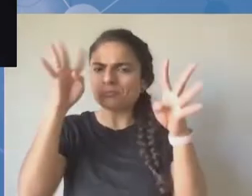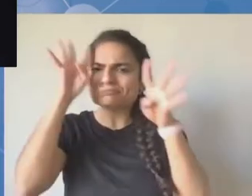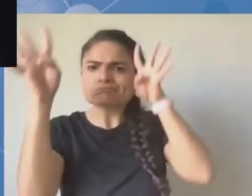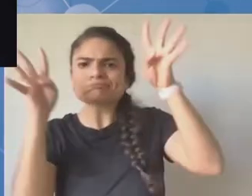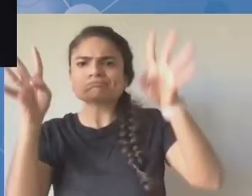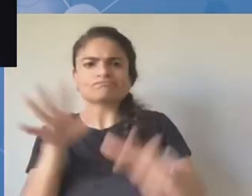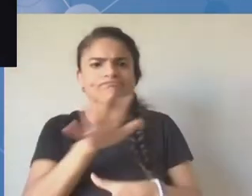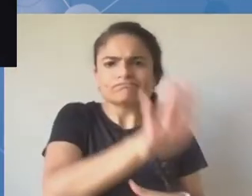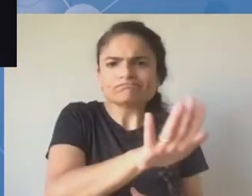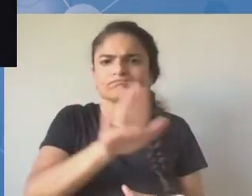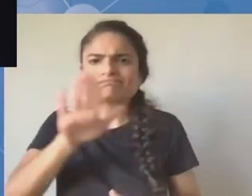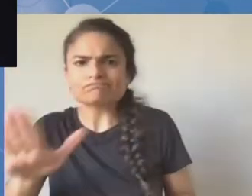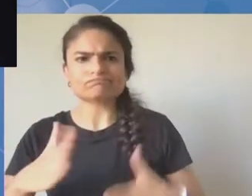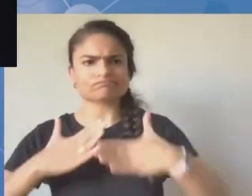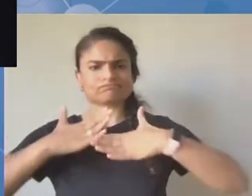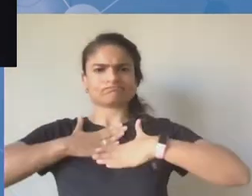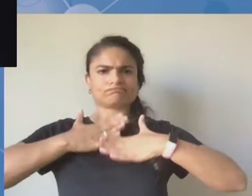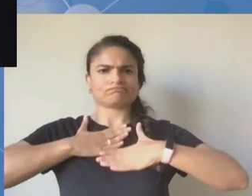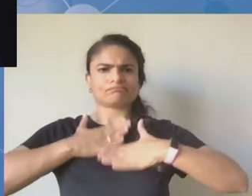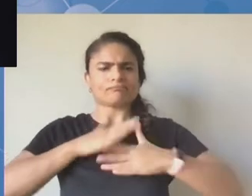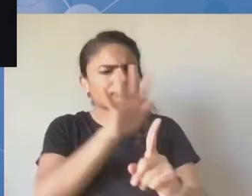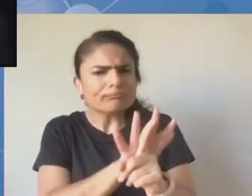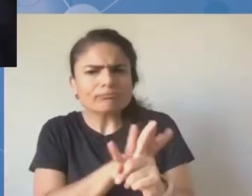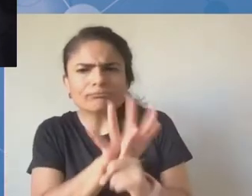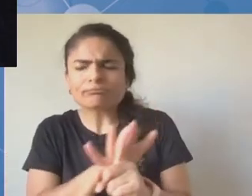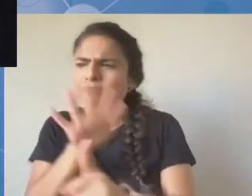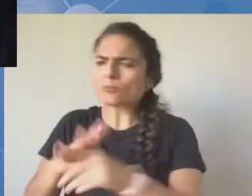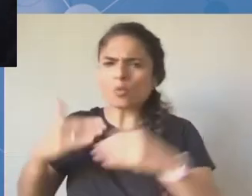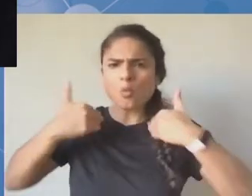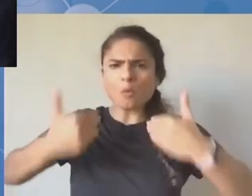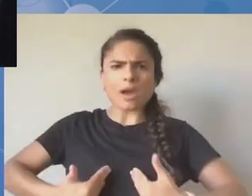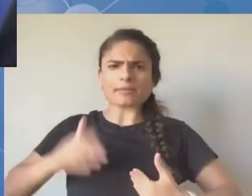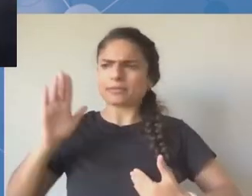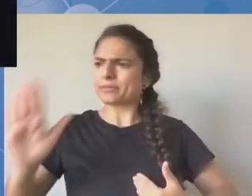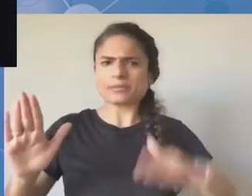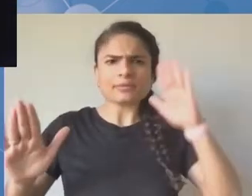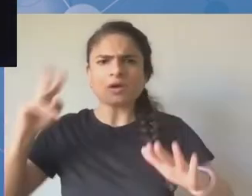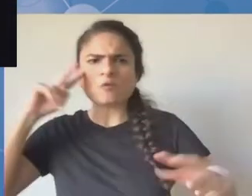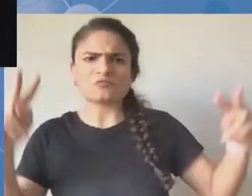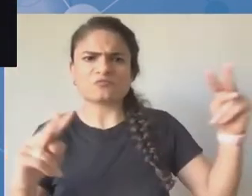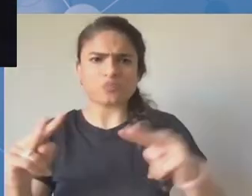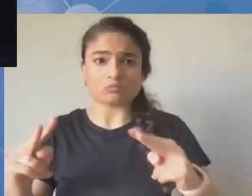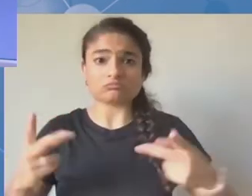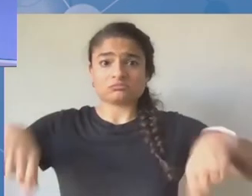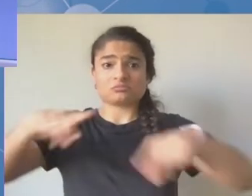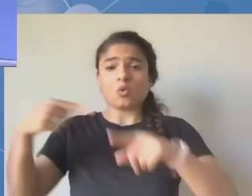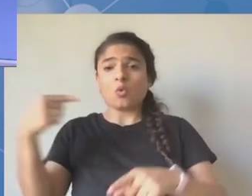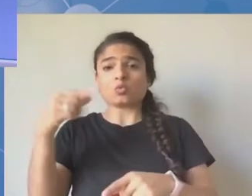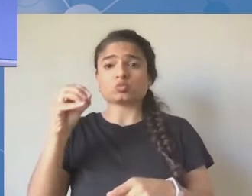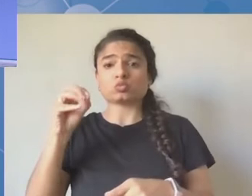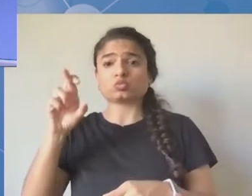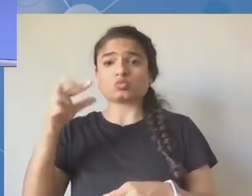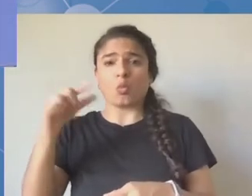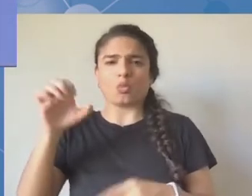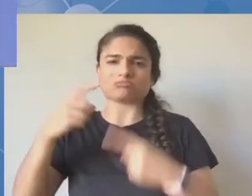wygląda internet. Czy internet jest w pełni demokratyczny i czy faktycznie powinno się go wykorzystywać do